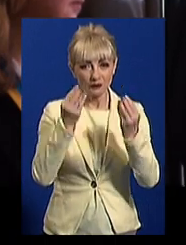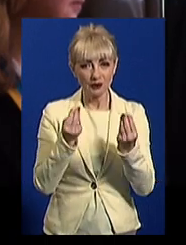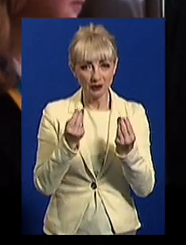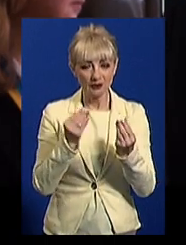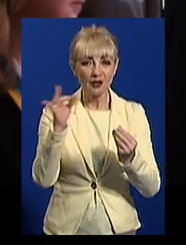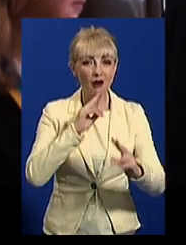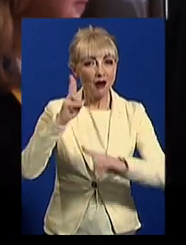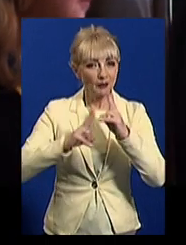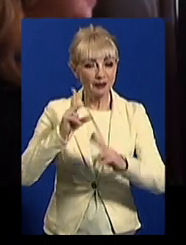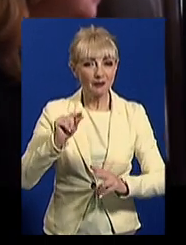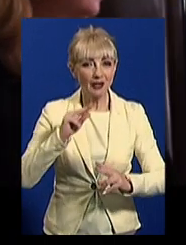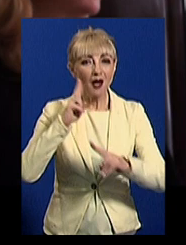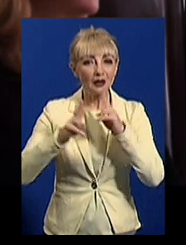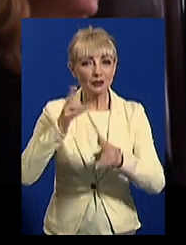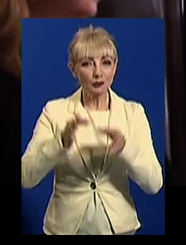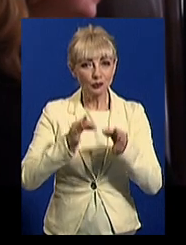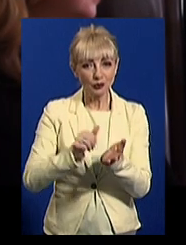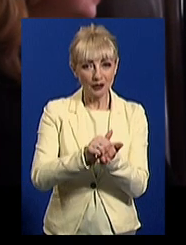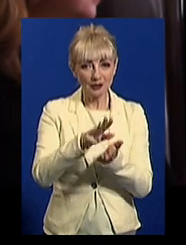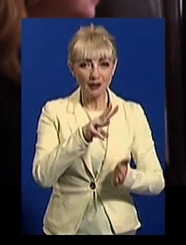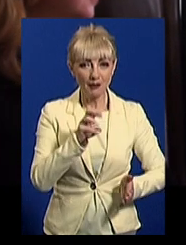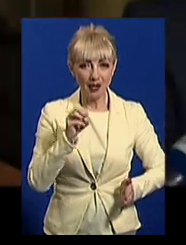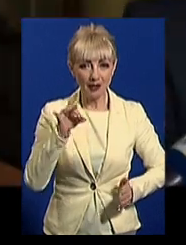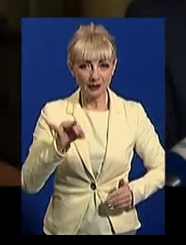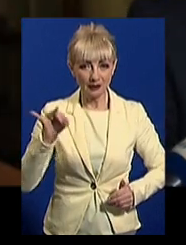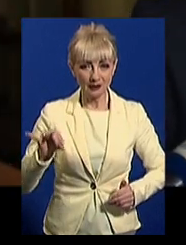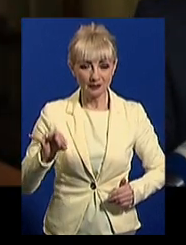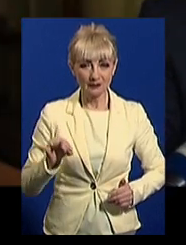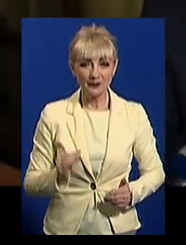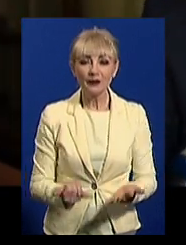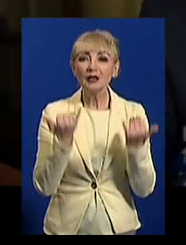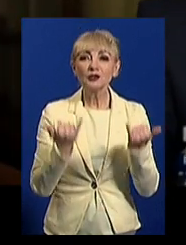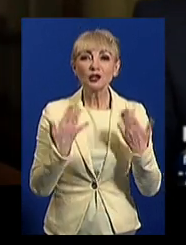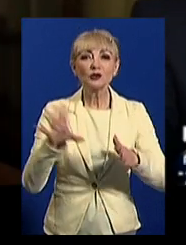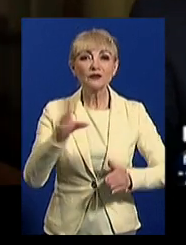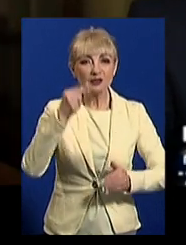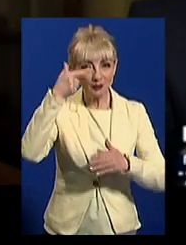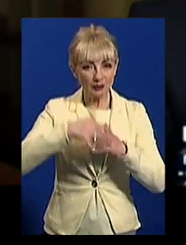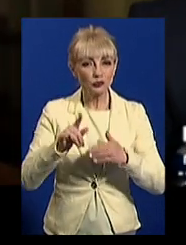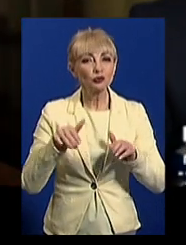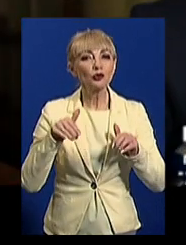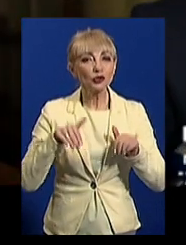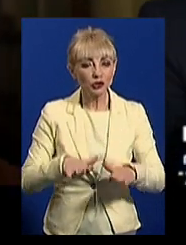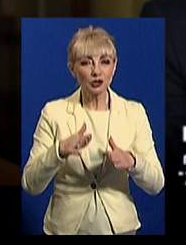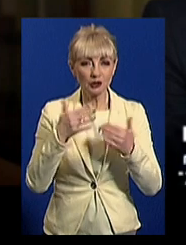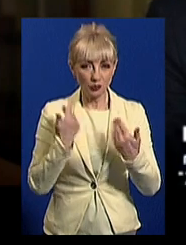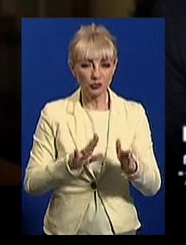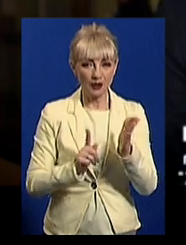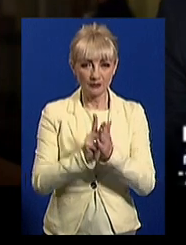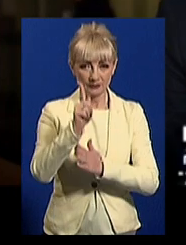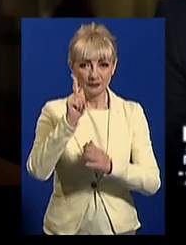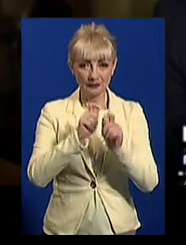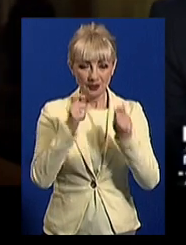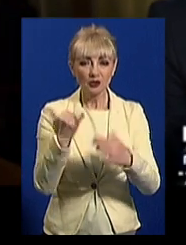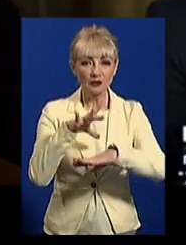апеляцію. У понеділок апеляційний суд відмовив мерії. Зараз уже всі розуміють, що рішення набрало чинності саме час оголошувати